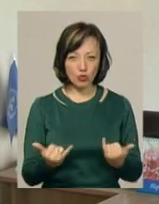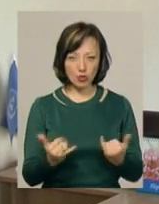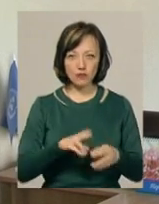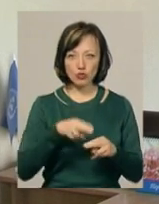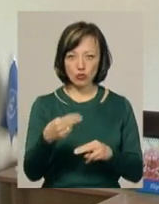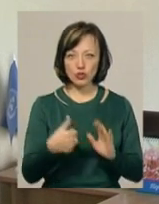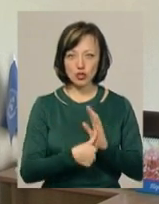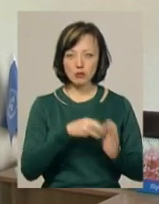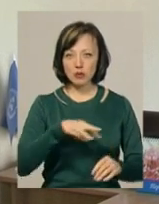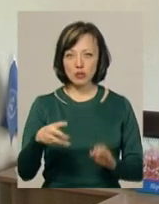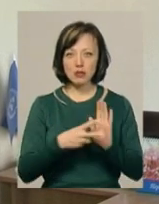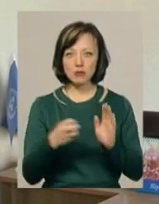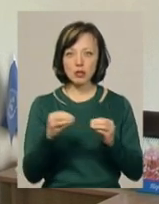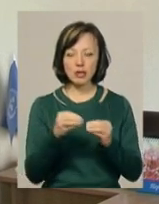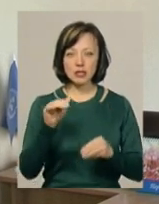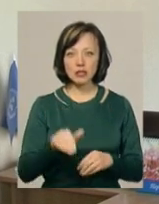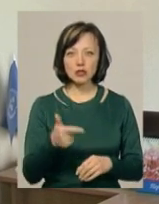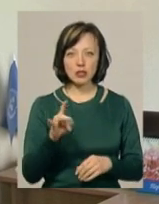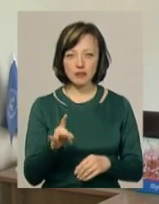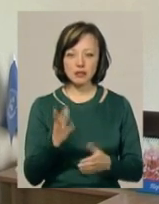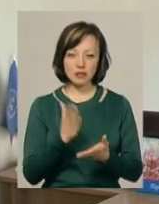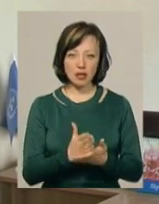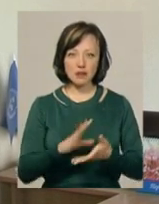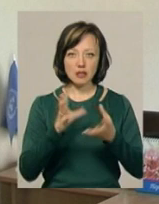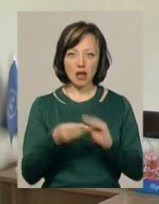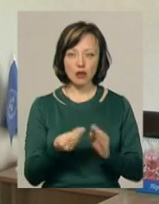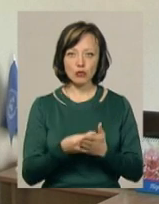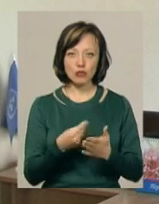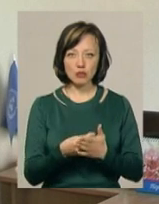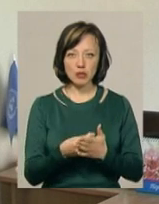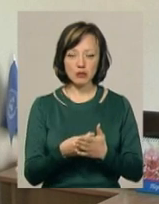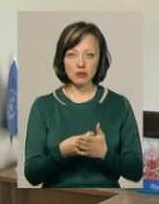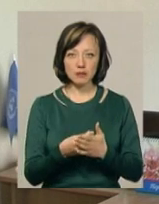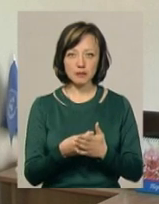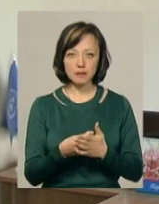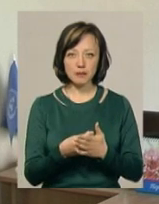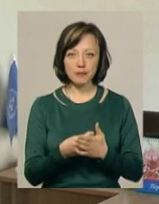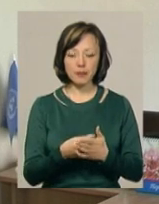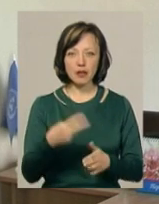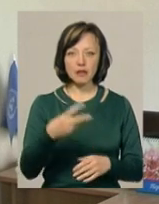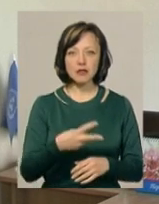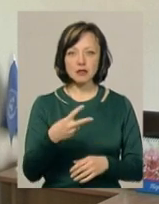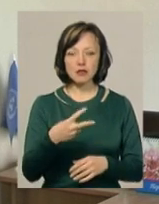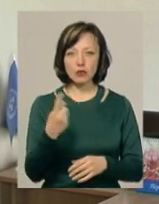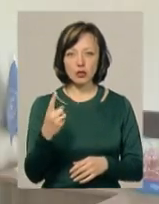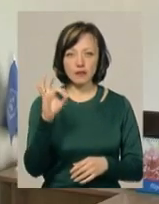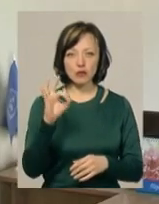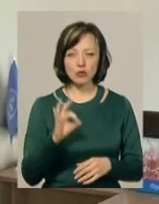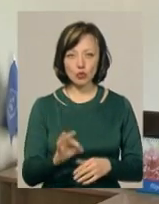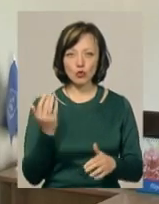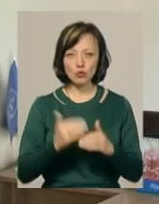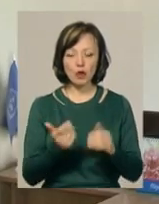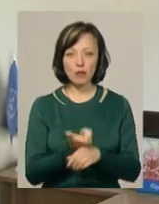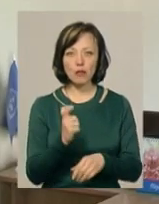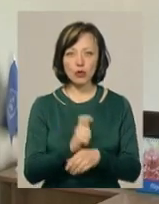відшкодовано 6 млн 710 тисяч грн, що складає від загальної суми відшкодування майже 21%. Уже